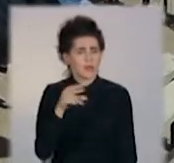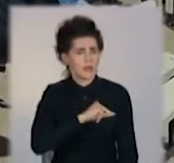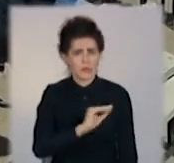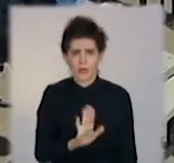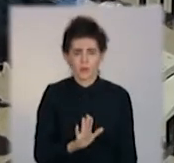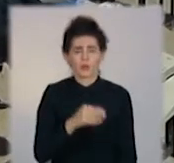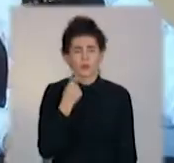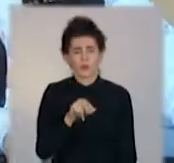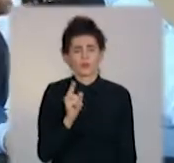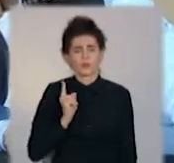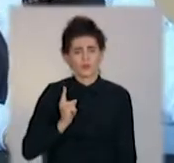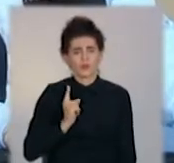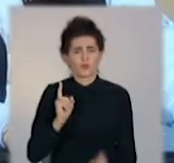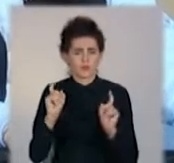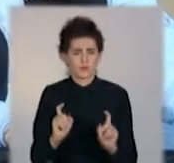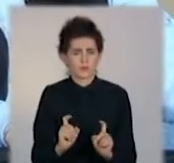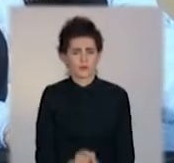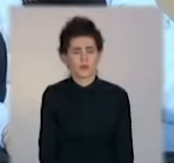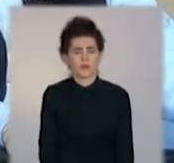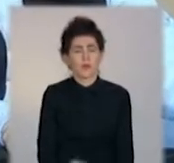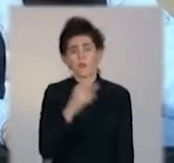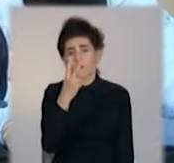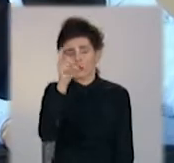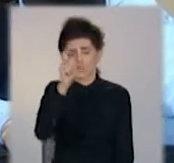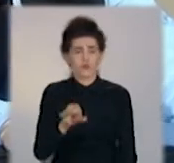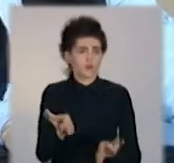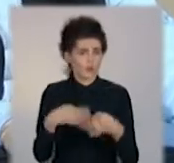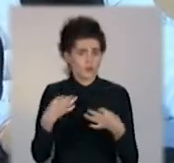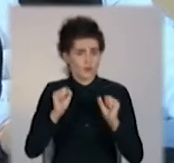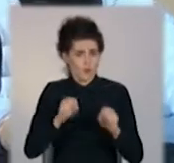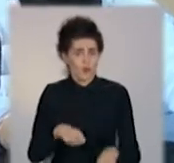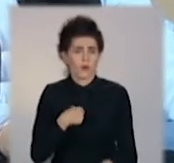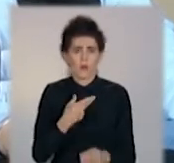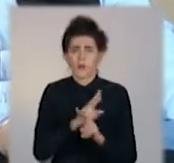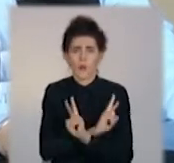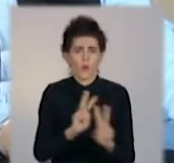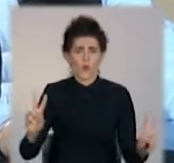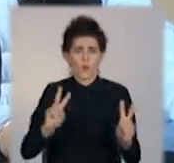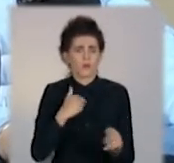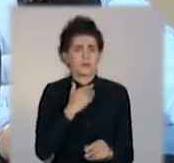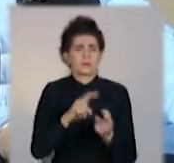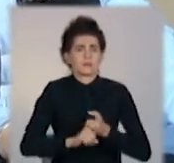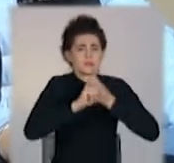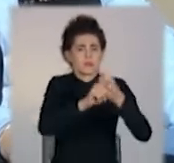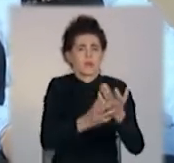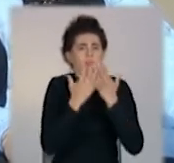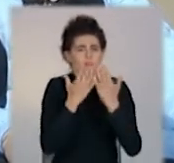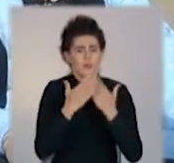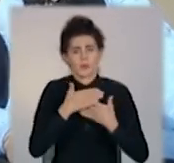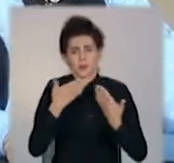треба перечекати деякий час. Двоєм розрішається, я ні на кого не дишу, тому